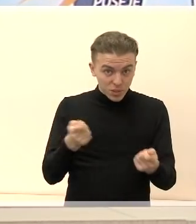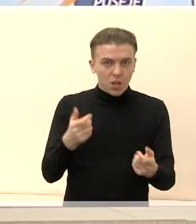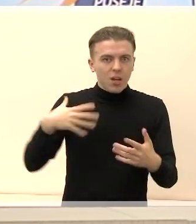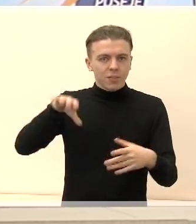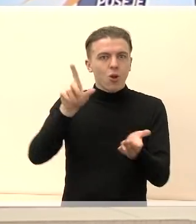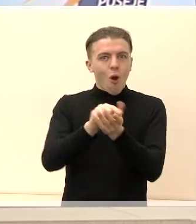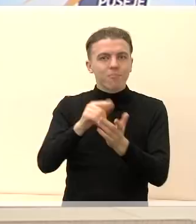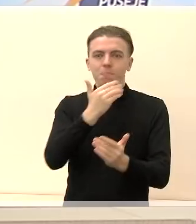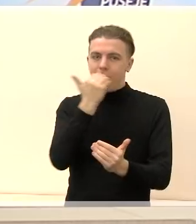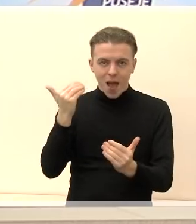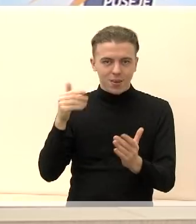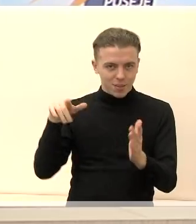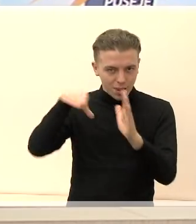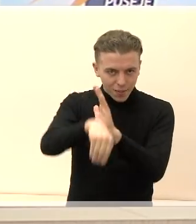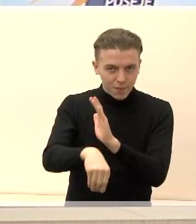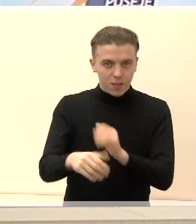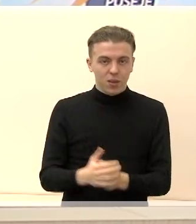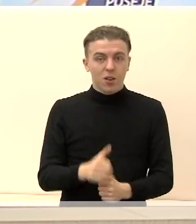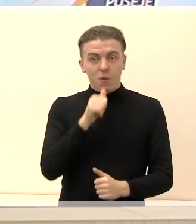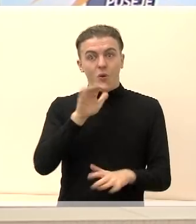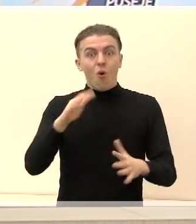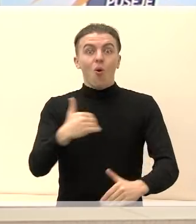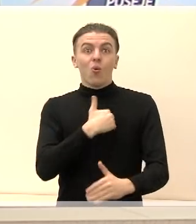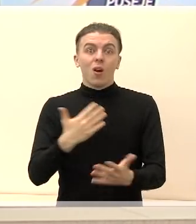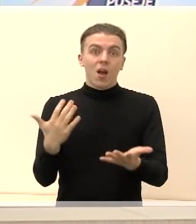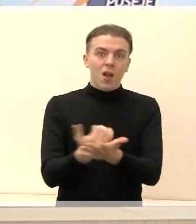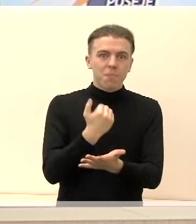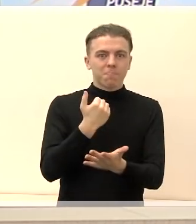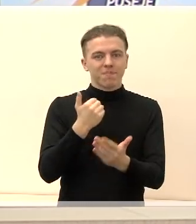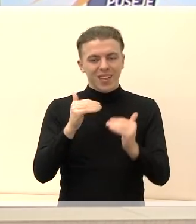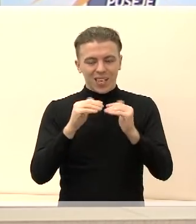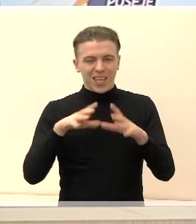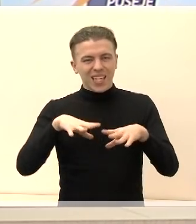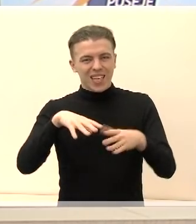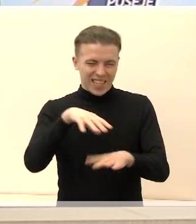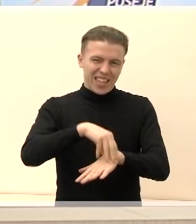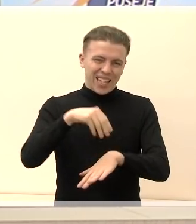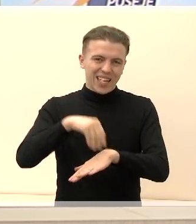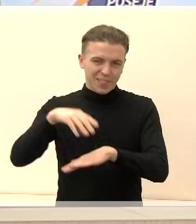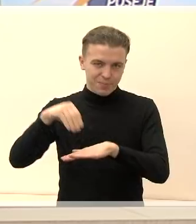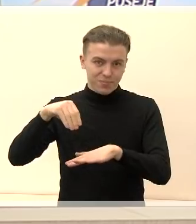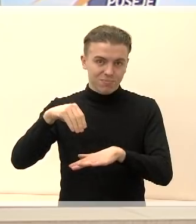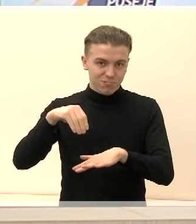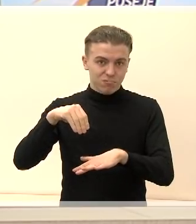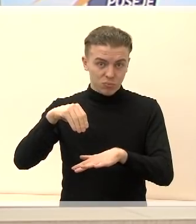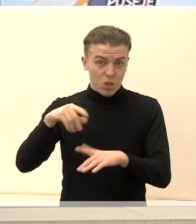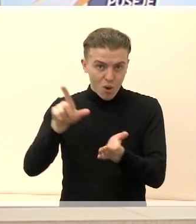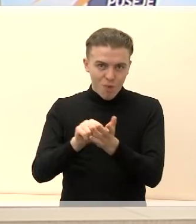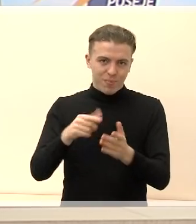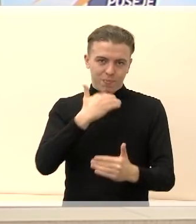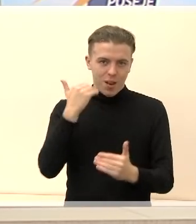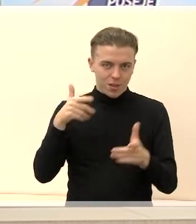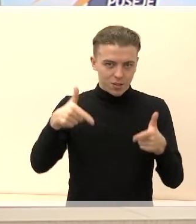partiją. Jeigu nori, vadinasi, gauti paskirą kilimui, stok į partiją, tai vadinasi, tas įstuojimas į partiją